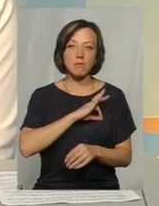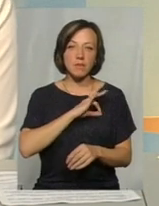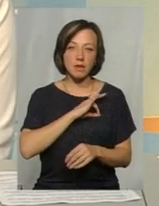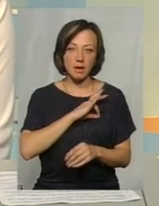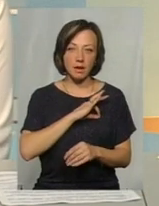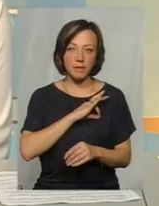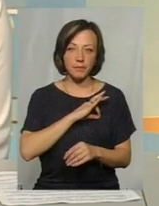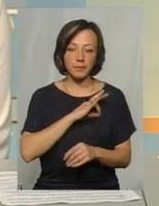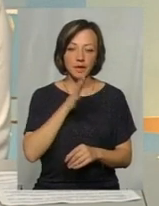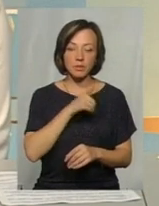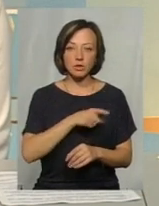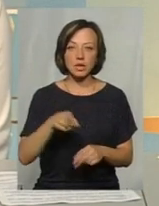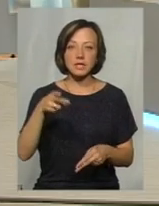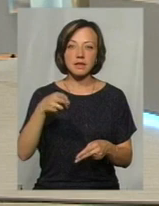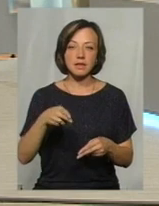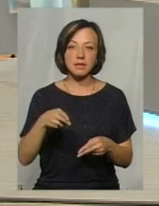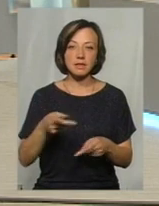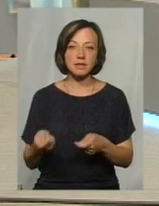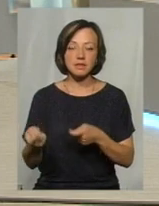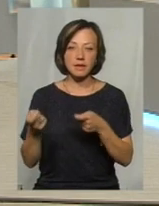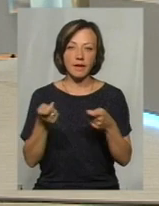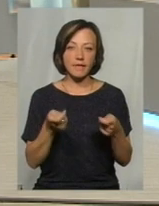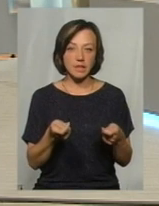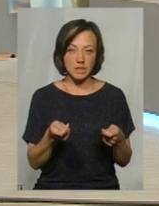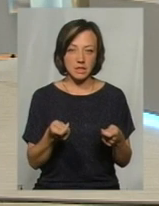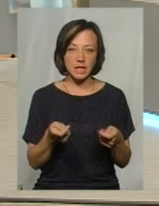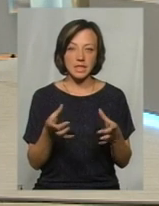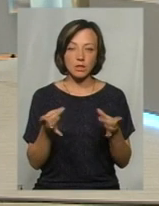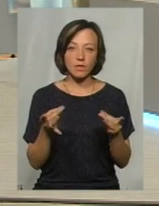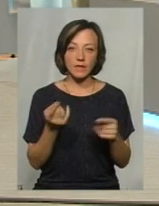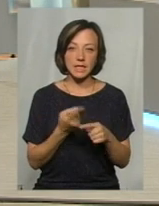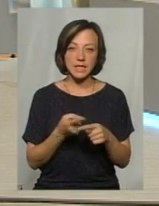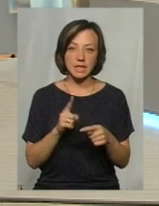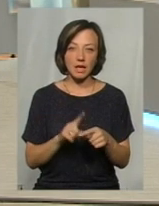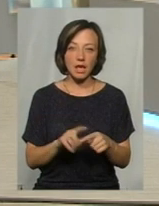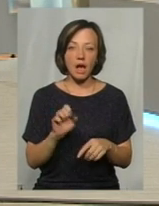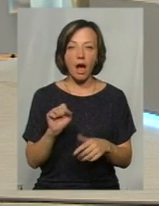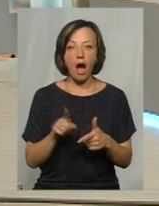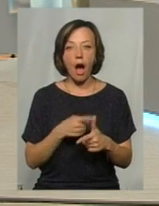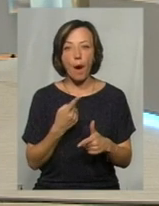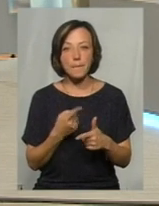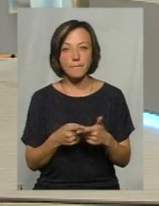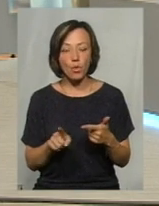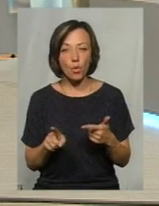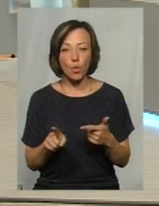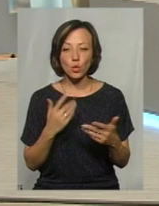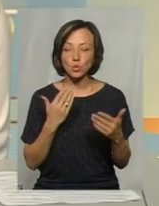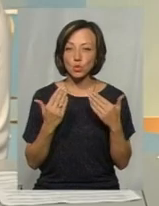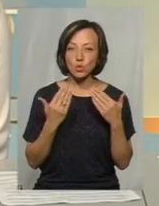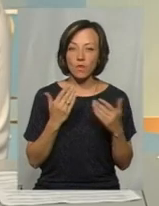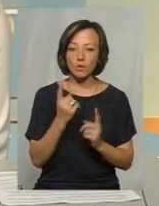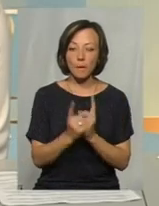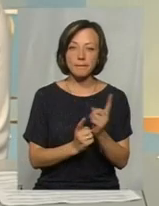під час завезення сировини цієї, або стосовно